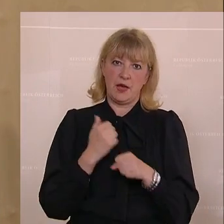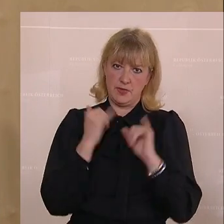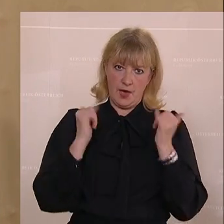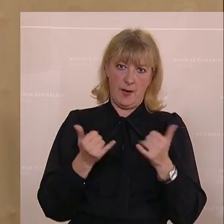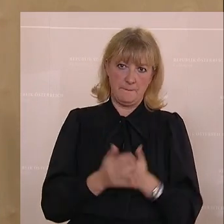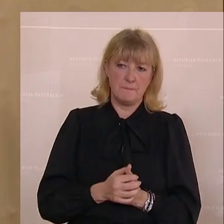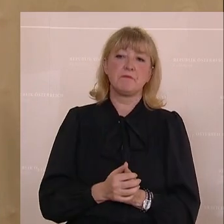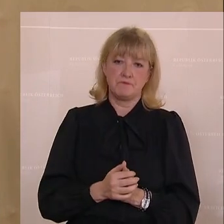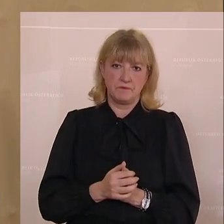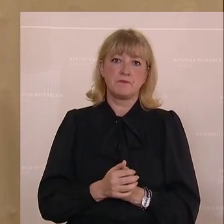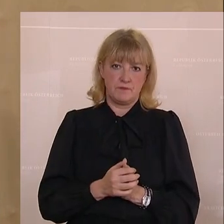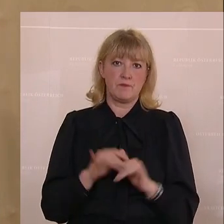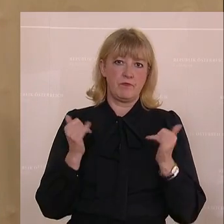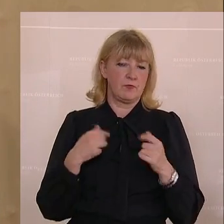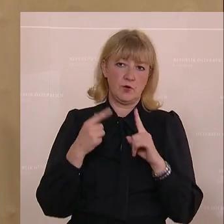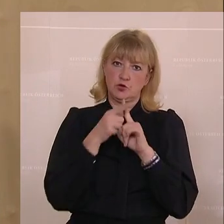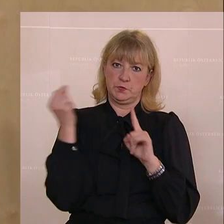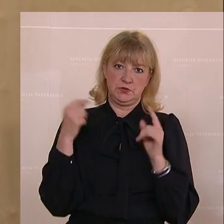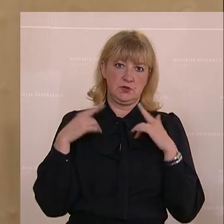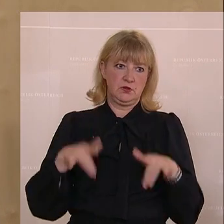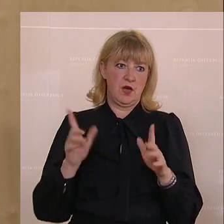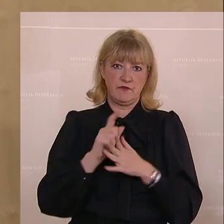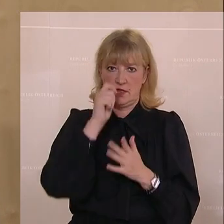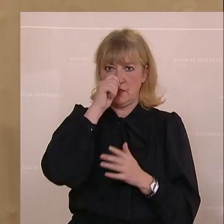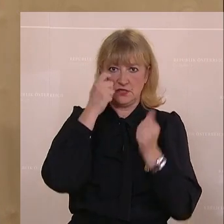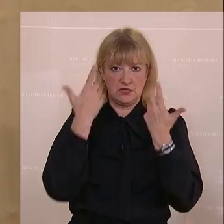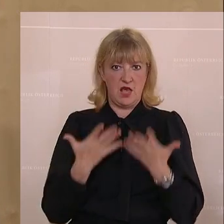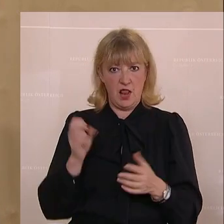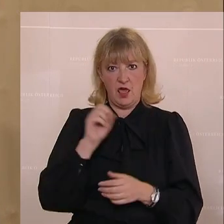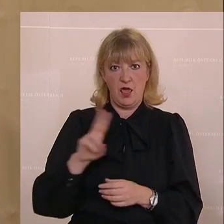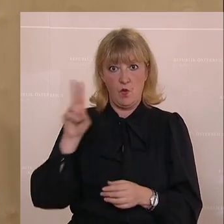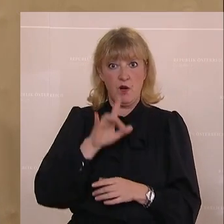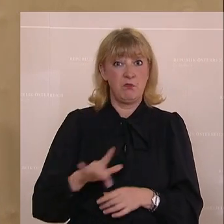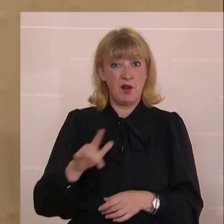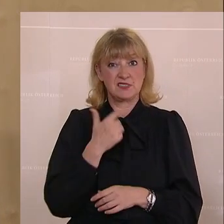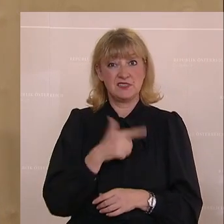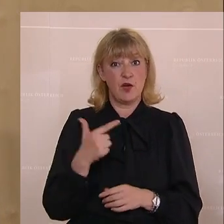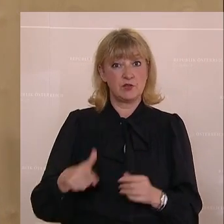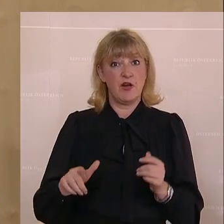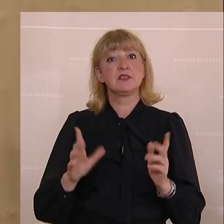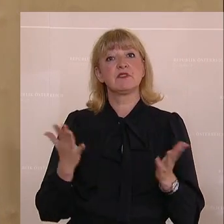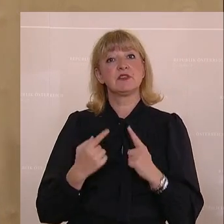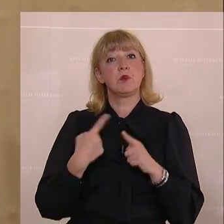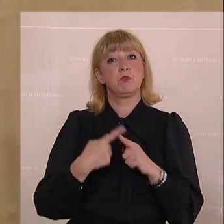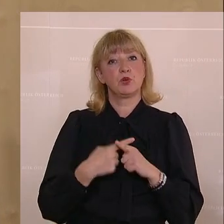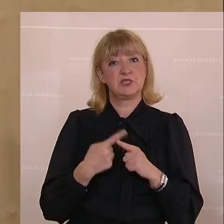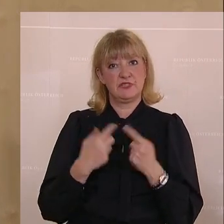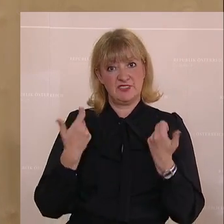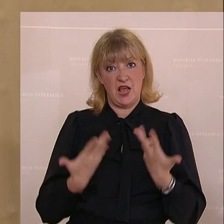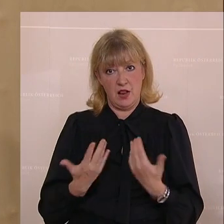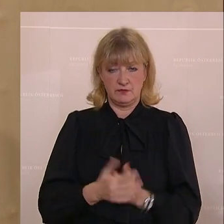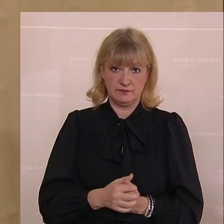Wir sind noch immer absoluter Spitzenreiter bei den Testquoten in der EU und sind auf Platz 22 bei der Positivitätsrate.